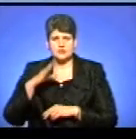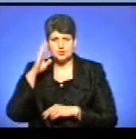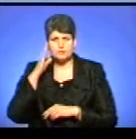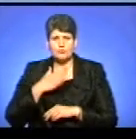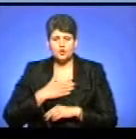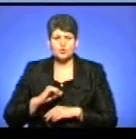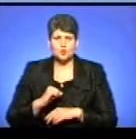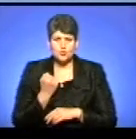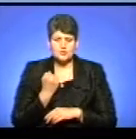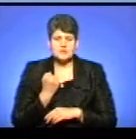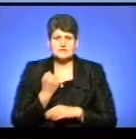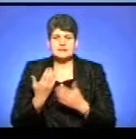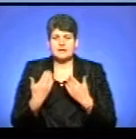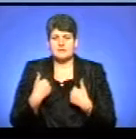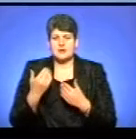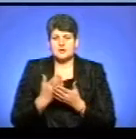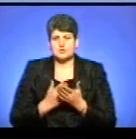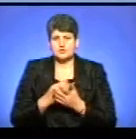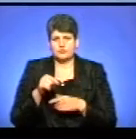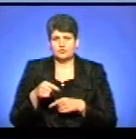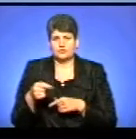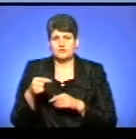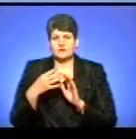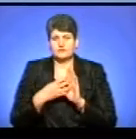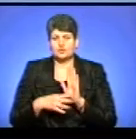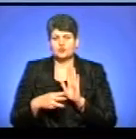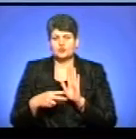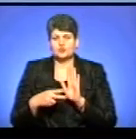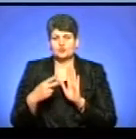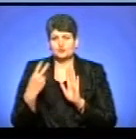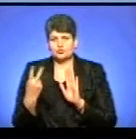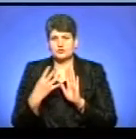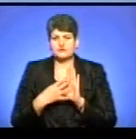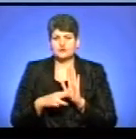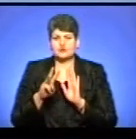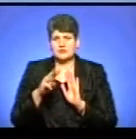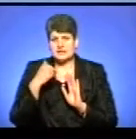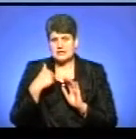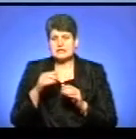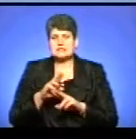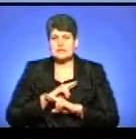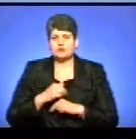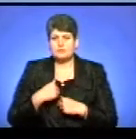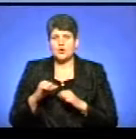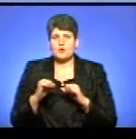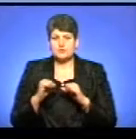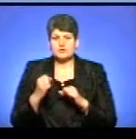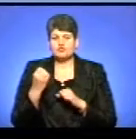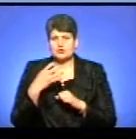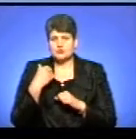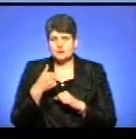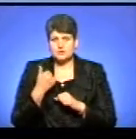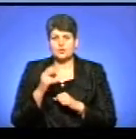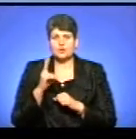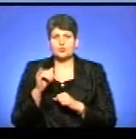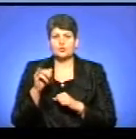мої друзі, з котрим я служив тут, в Тернополі, 92-93 рік, загинув мій командир. В 14-му році, це